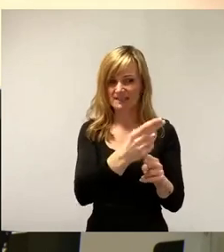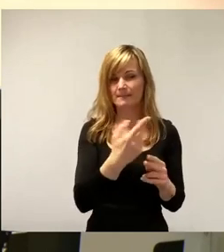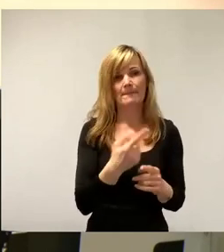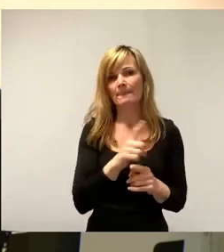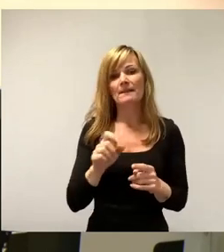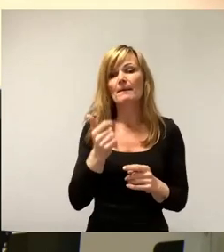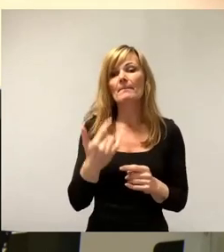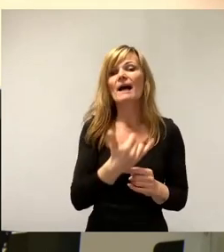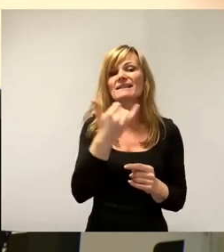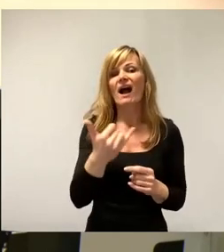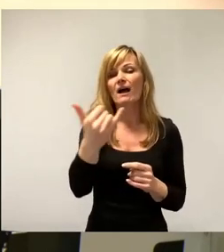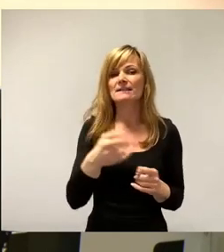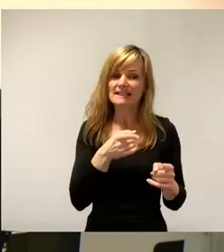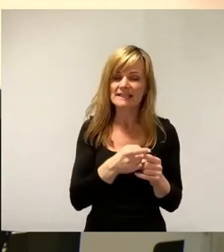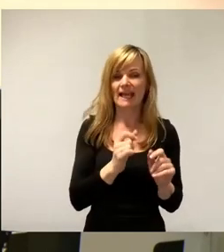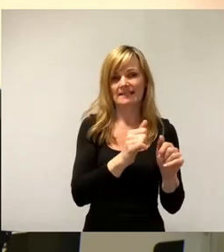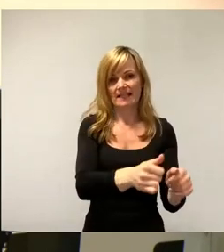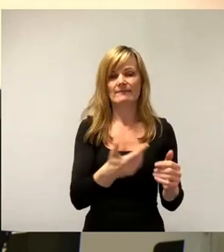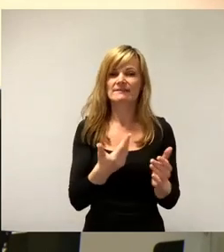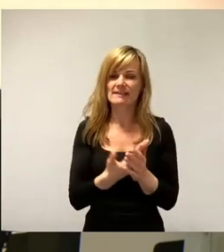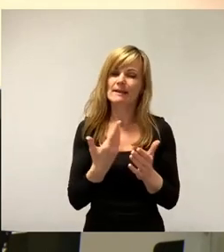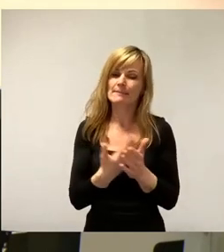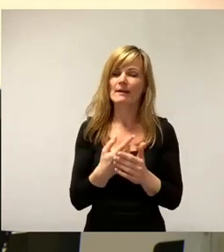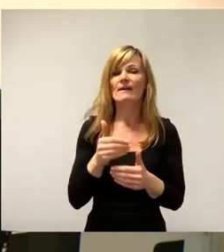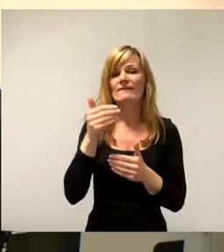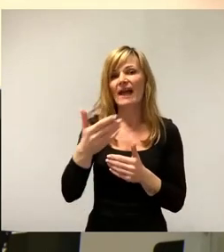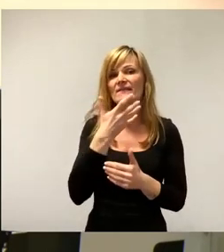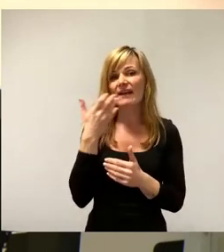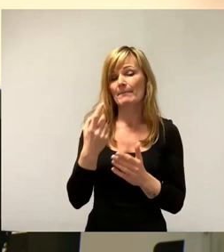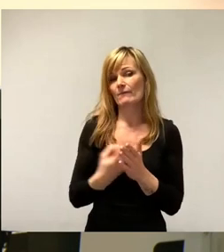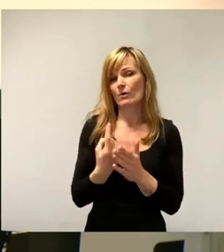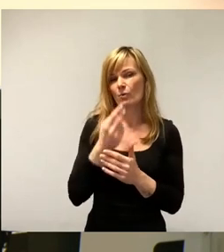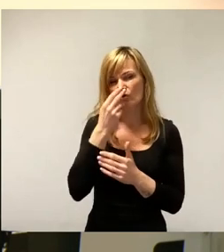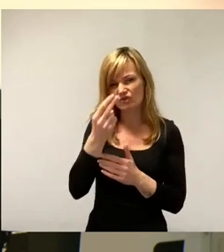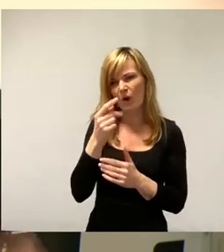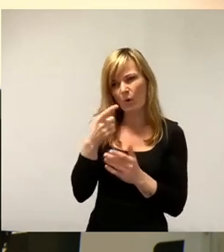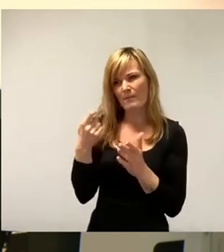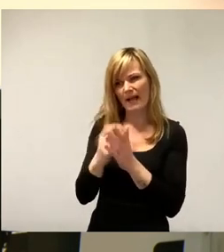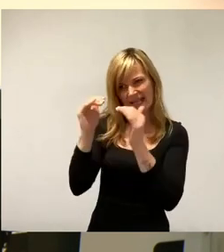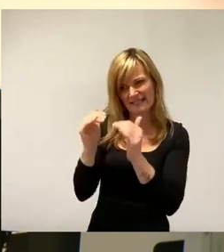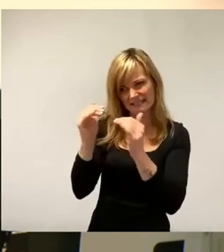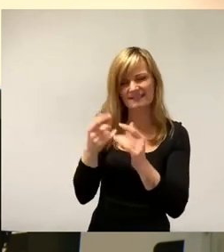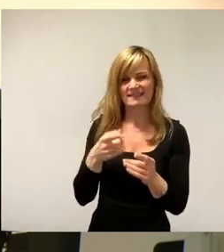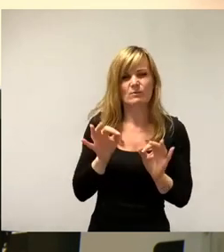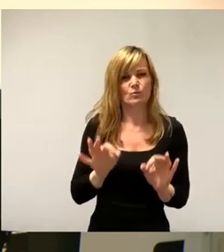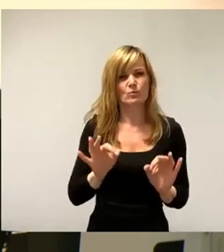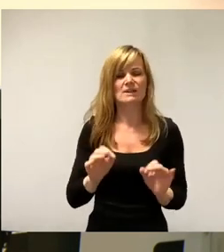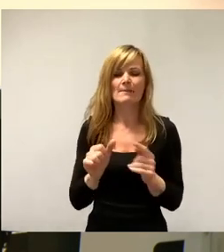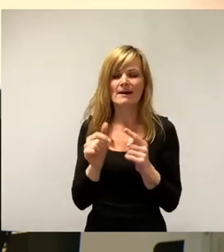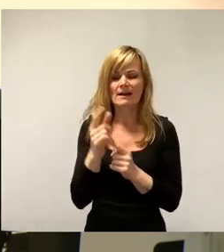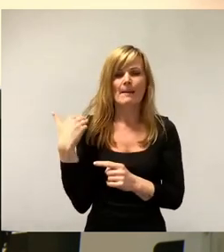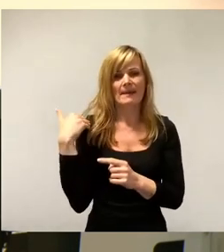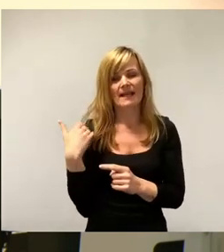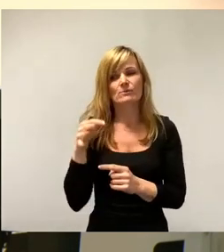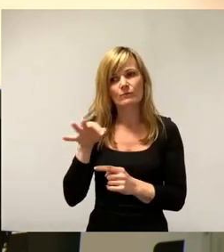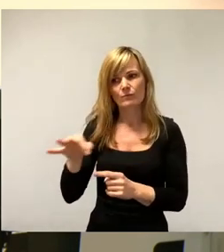Jahren. Also von daher ist, glaube ich, diese Forderung mit der Fernwärme nochmal zu gucken bei den Preisen auch sinnvoll. Das sind aber alles erstmal Belastungen sozusagen für die Sachsenenergie.